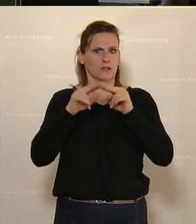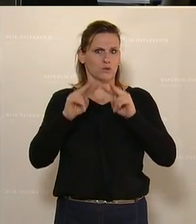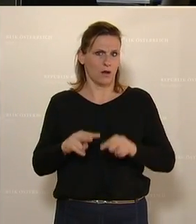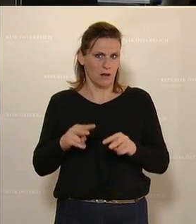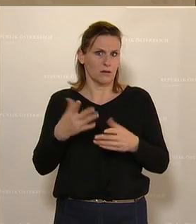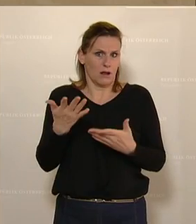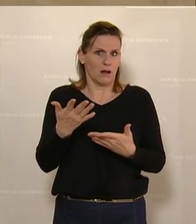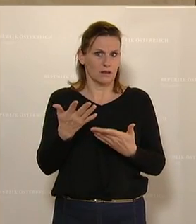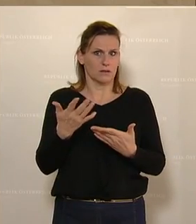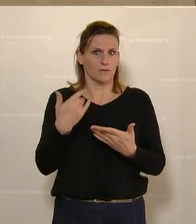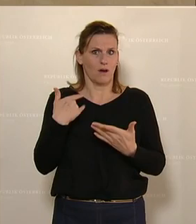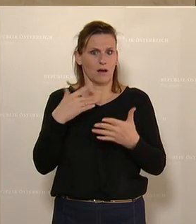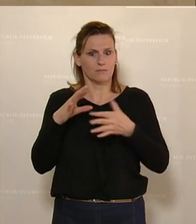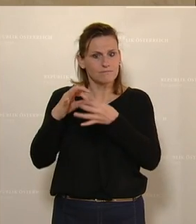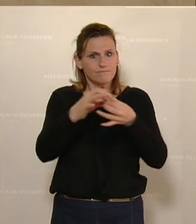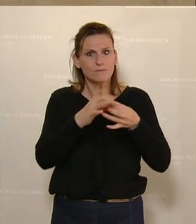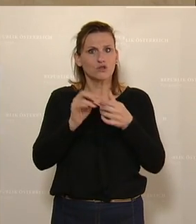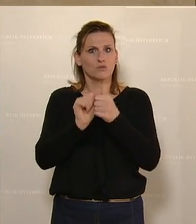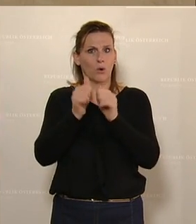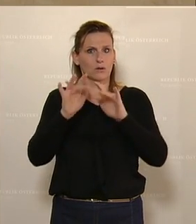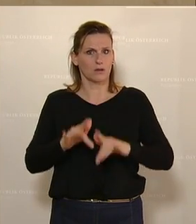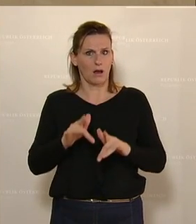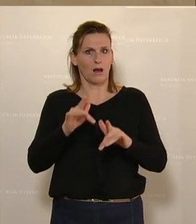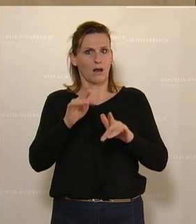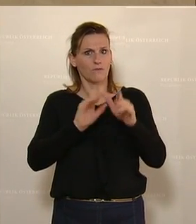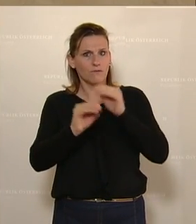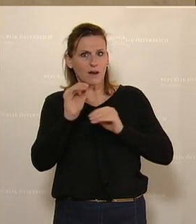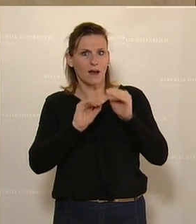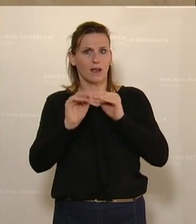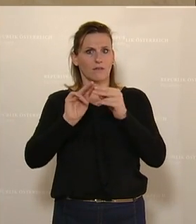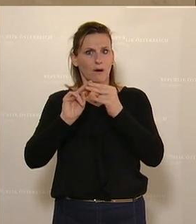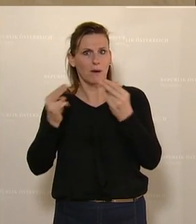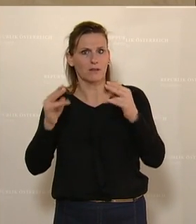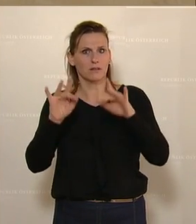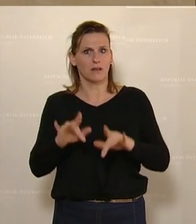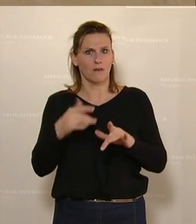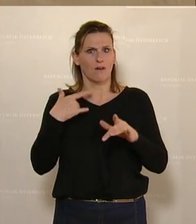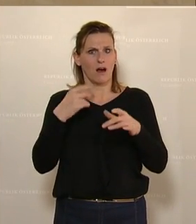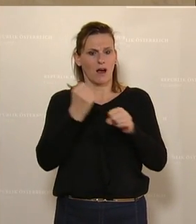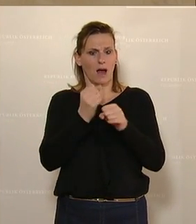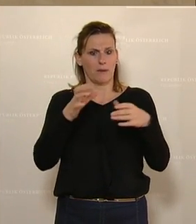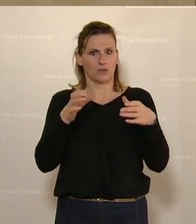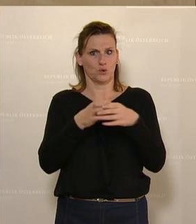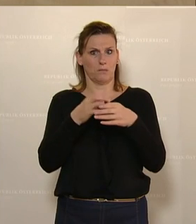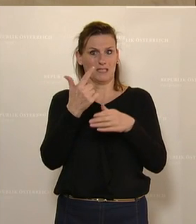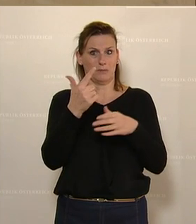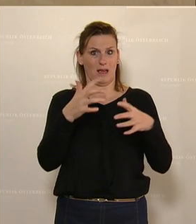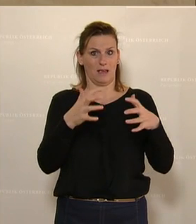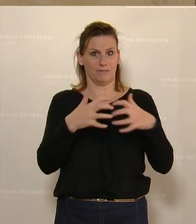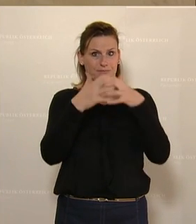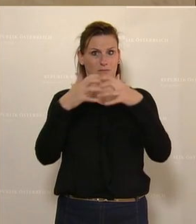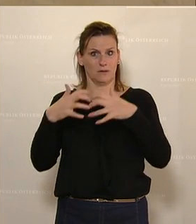Sie so wollen, mit dem organisierten Sport. Wir haben ja zwei ganz große Arbeitsgruppen sofort